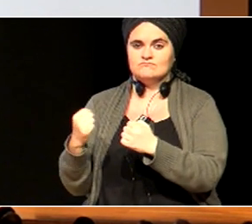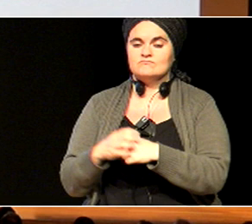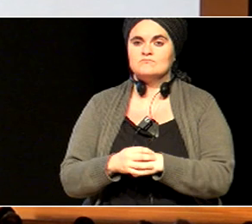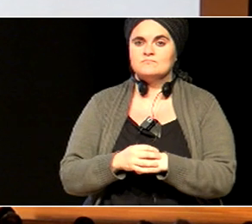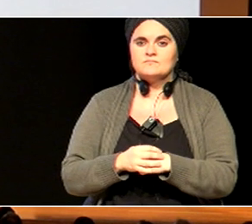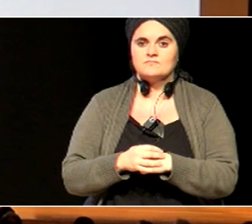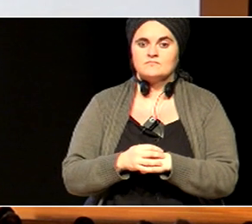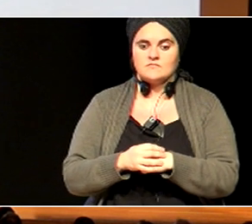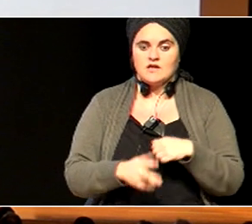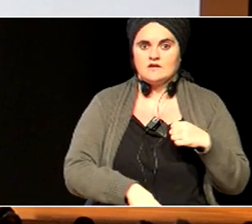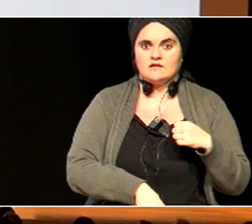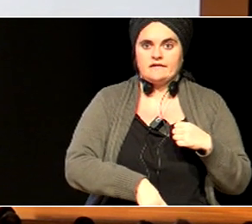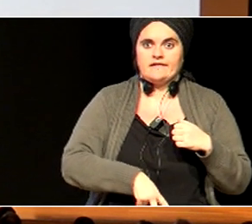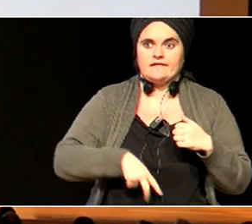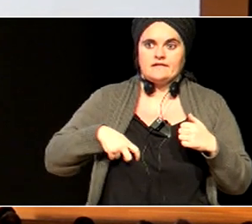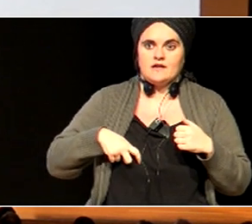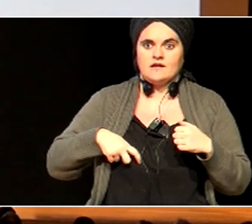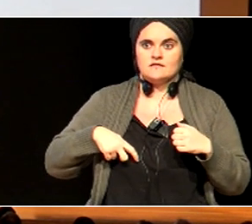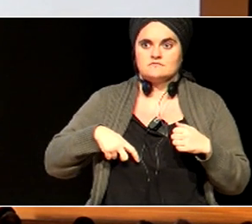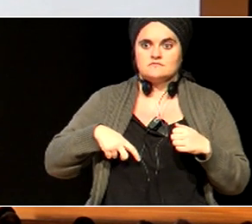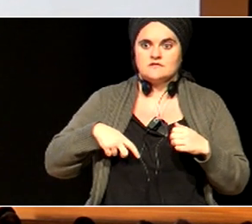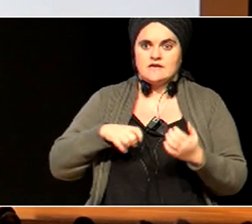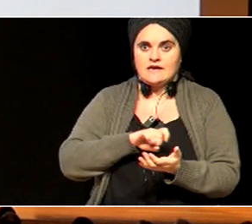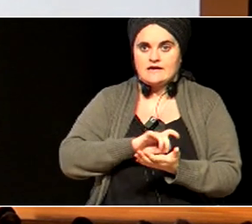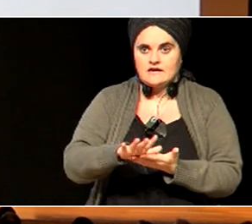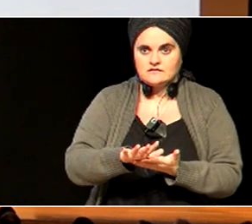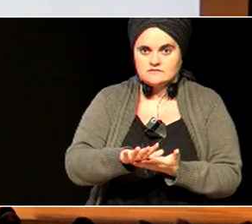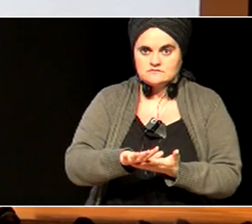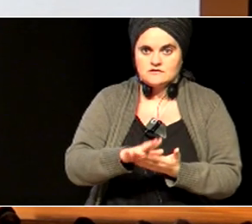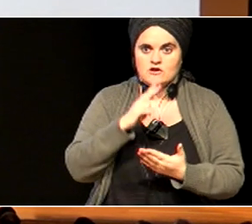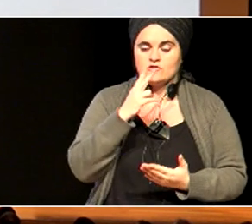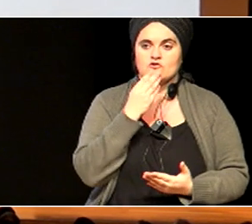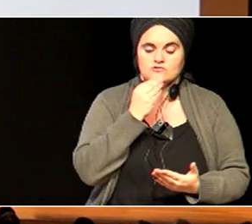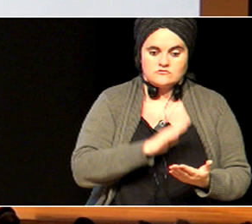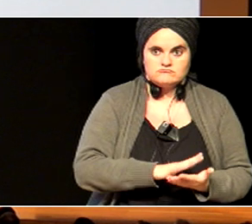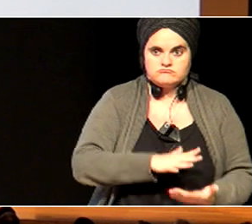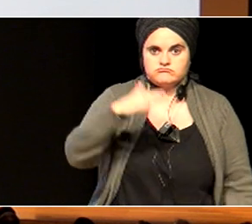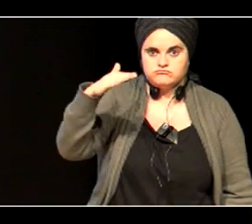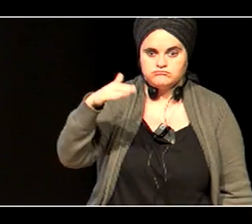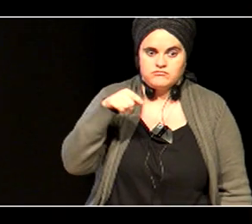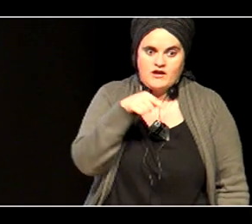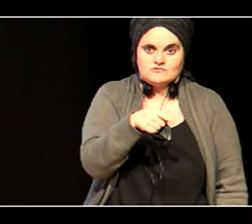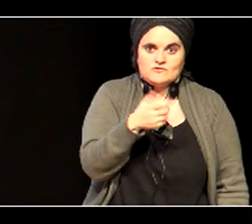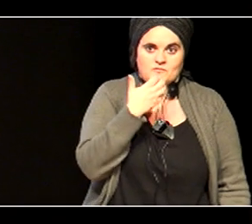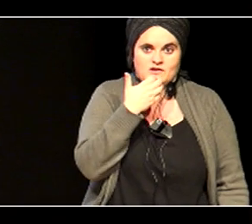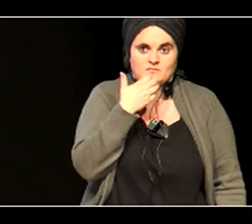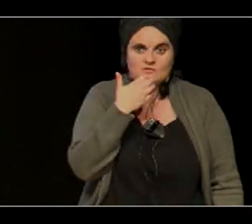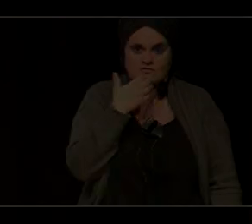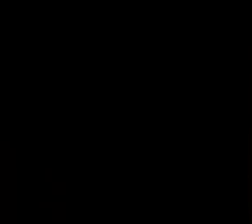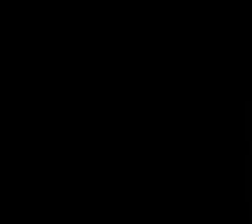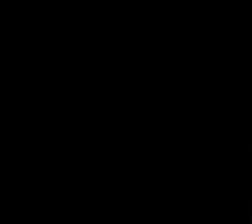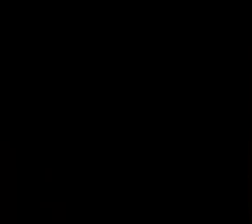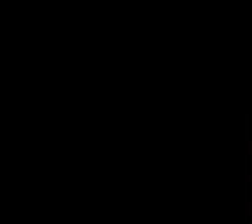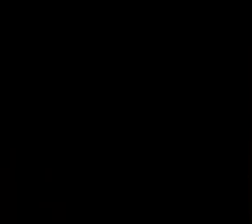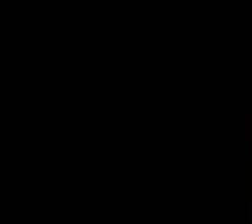horokortua eta doakoa, bi urtetik aurrera, eta horrek esaten dute, adituek esaten dute, txikitatik eskolatzea,